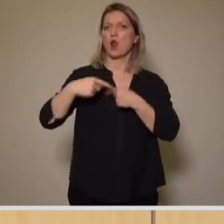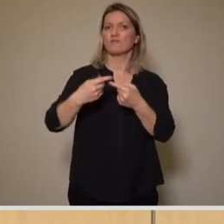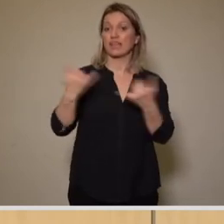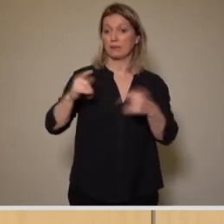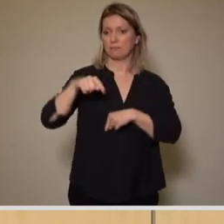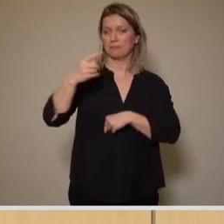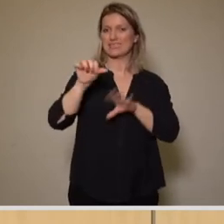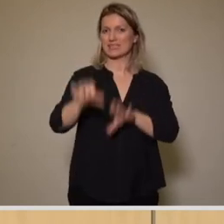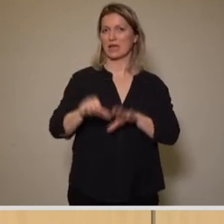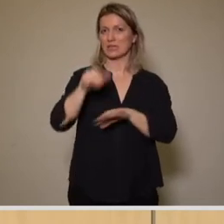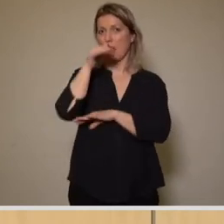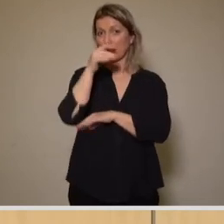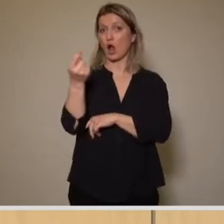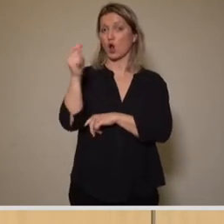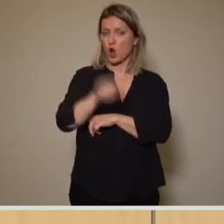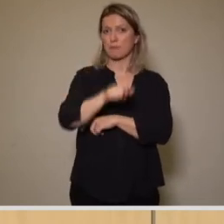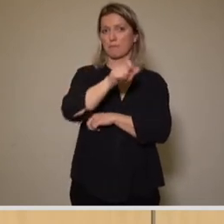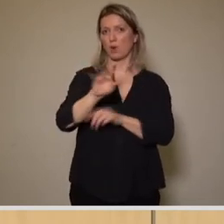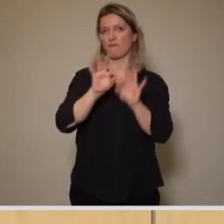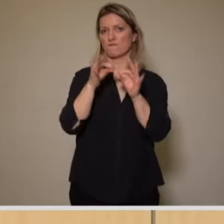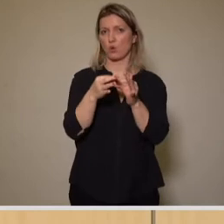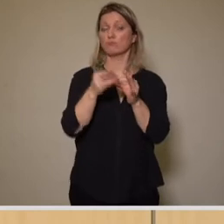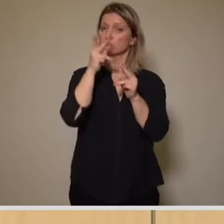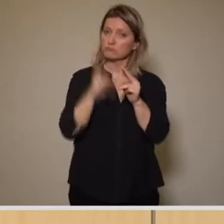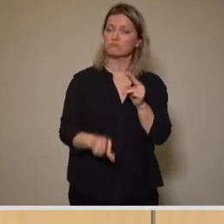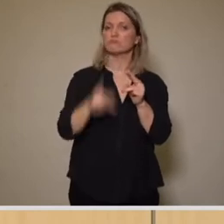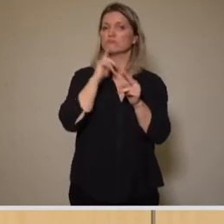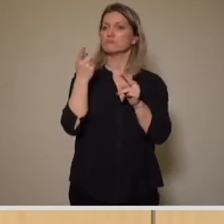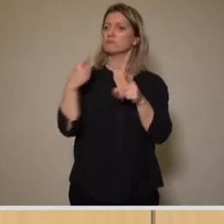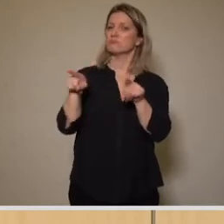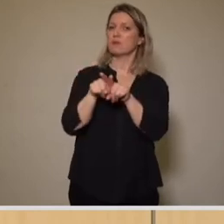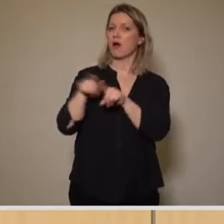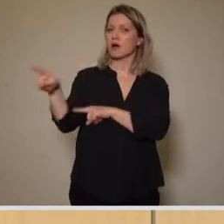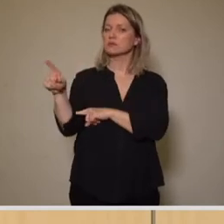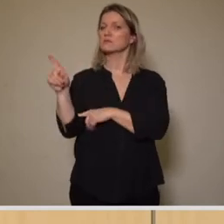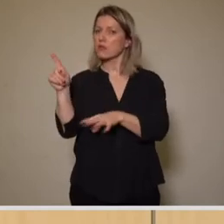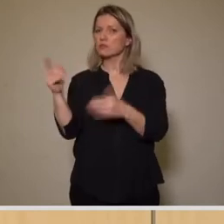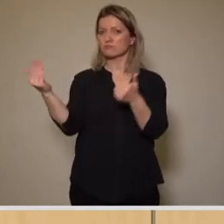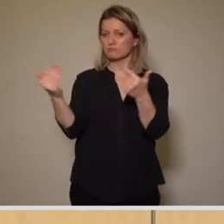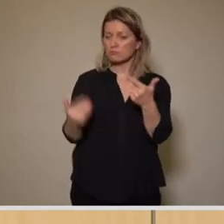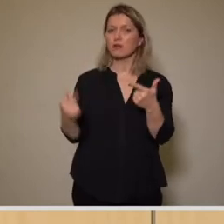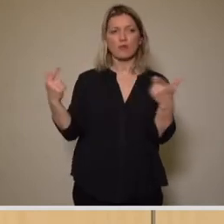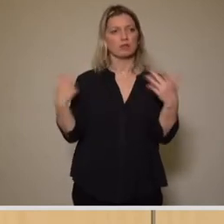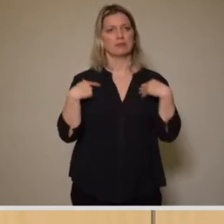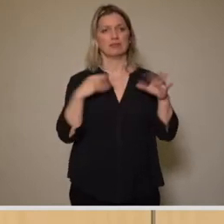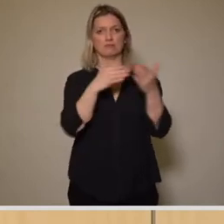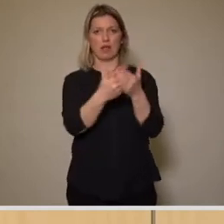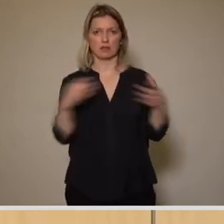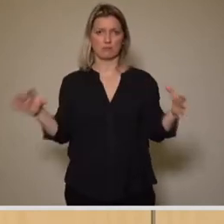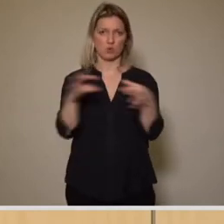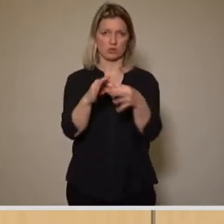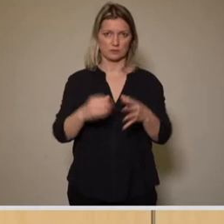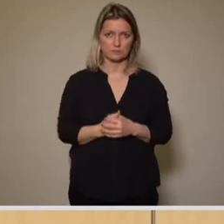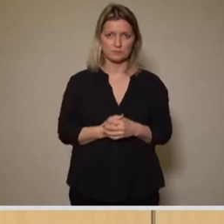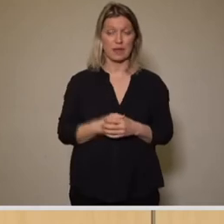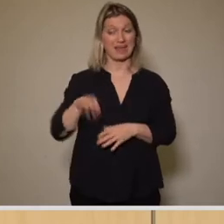April ein Bürgerforum geben wird, wo man tatsächlich in angemessener Form auch das dann zusammenbinden kann. Und diesen Prozess, den